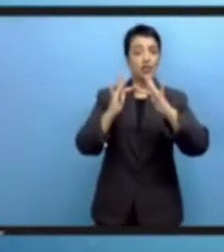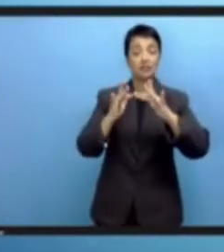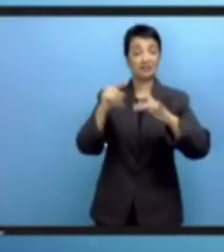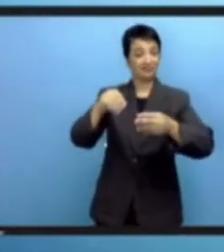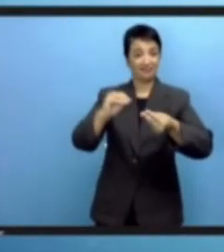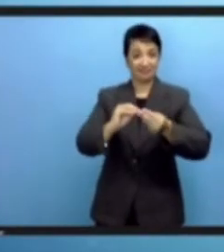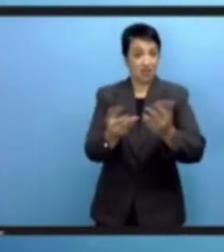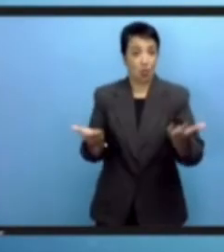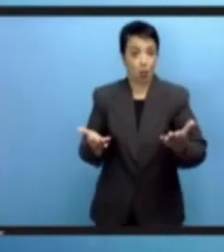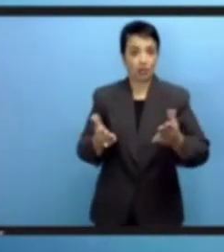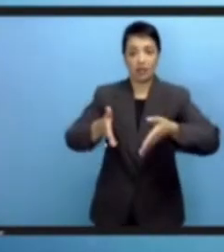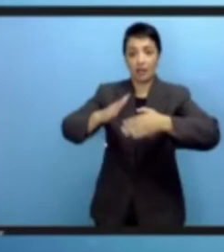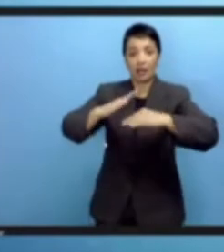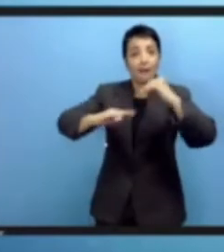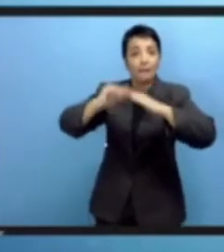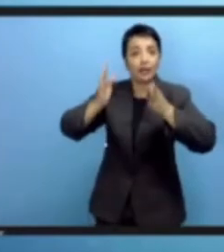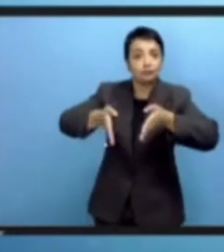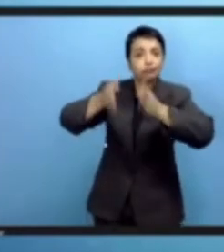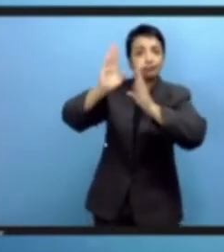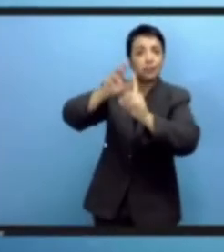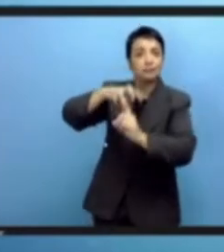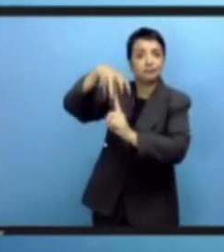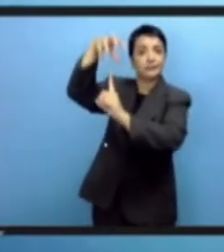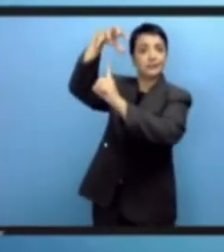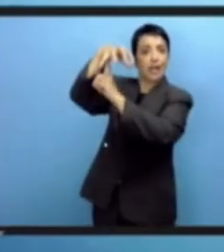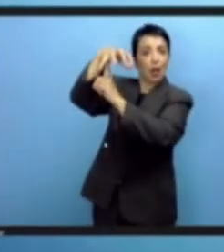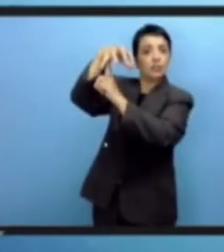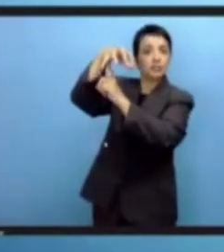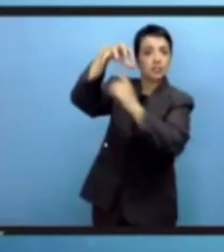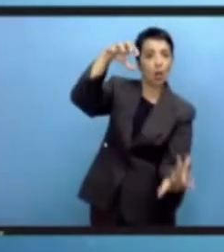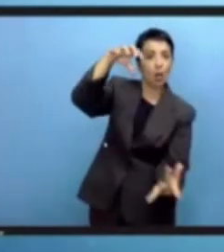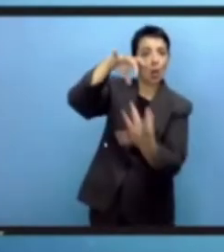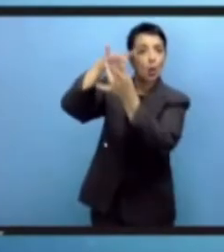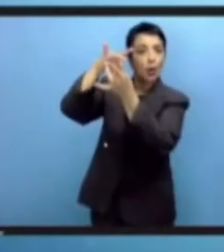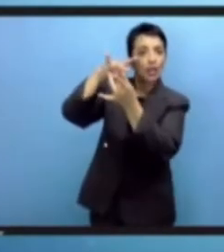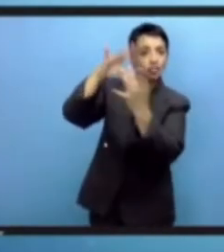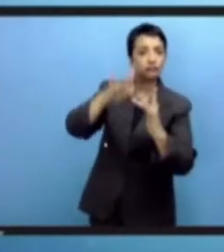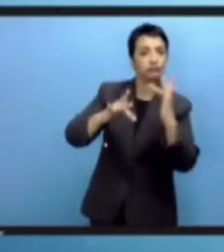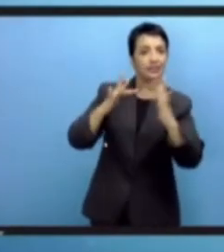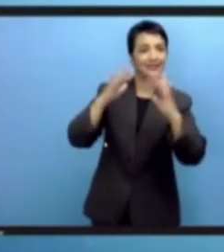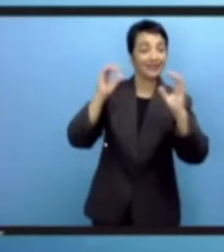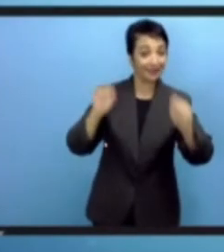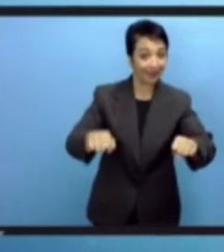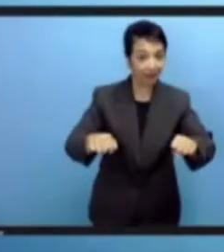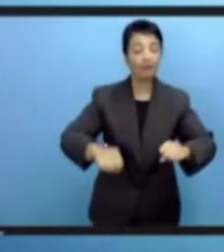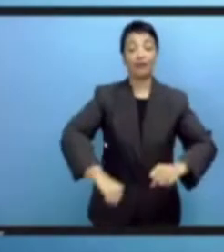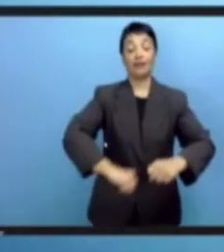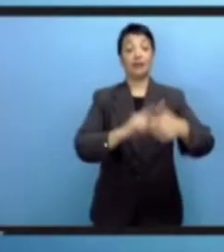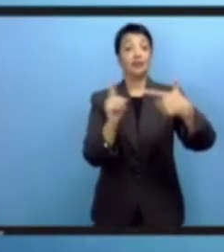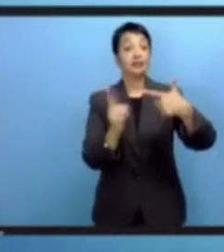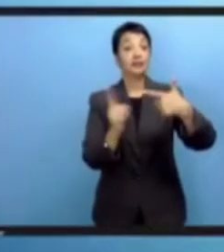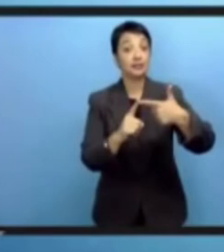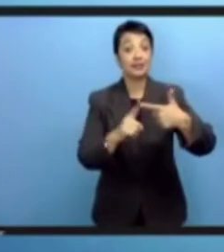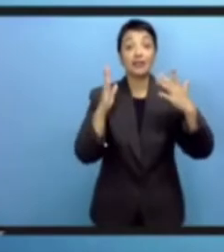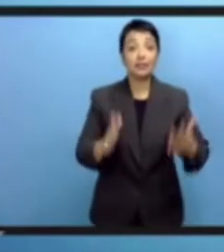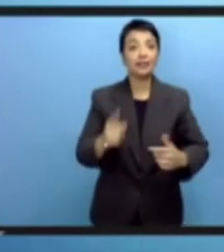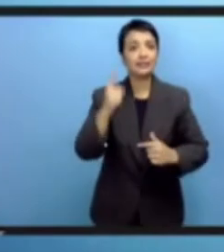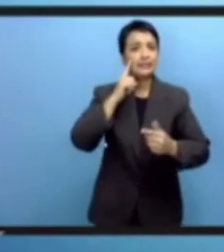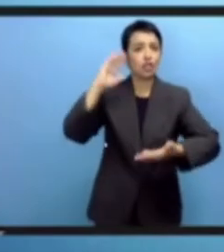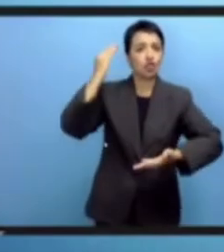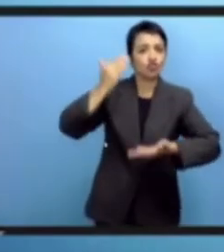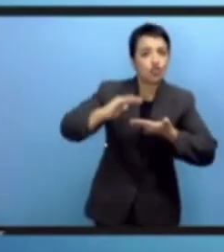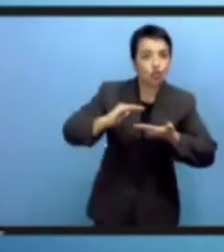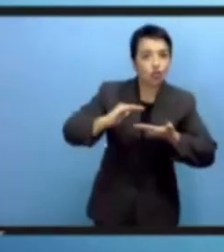عمل مضن يقضي بتشييد البناء التحتية المادية